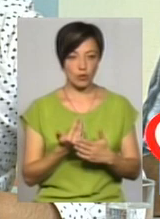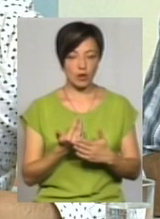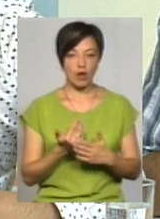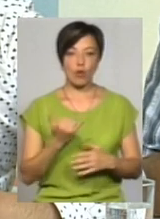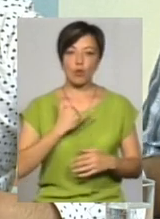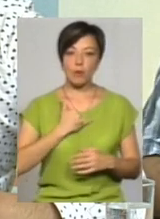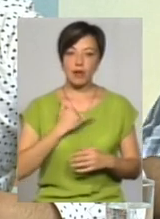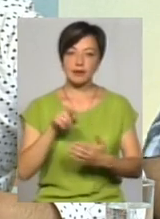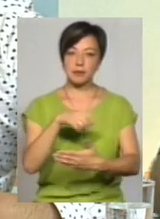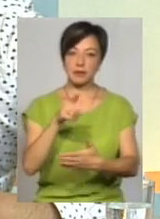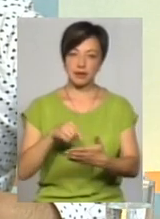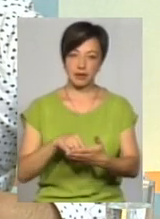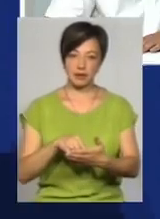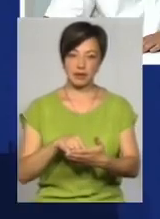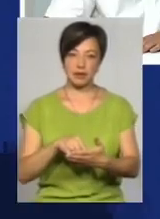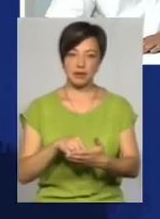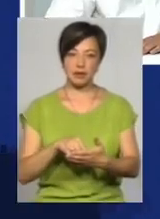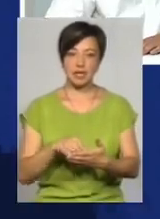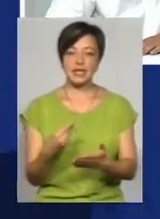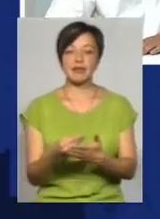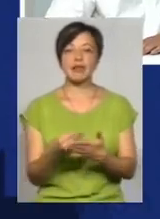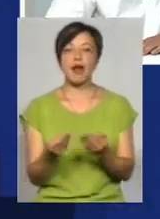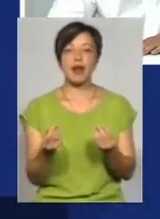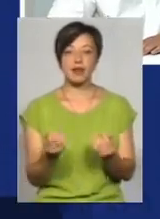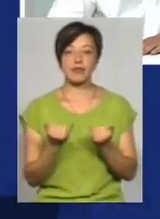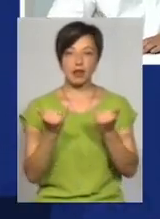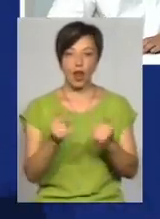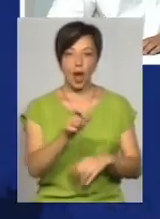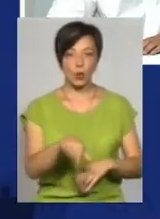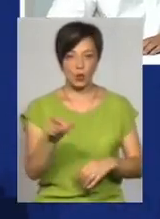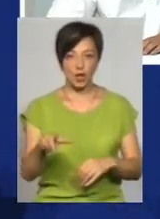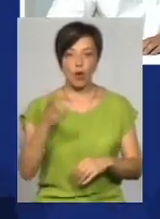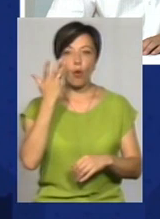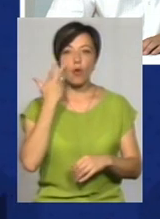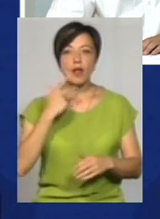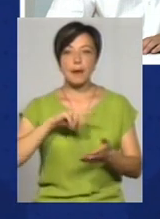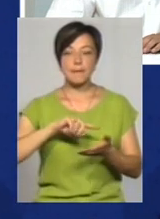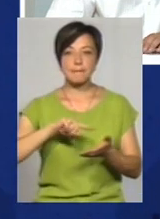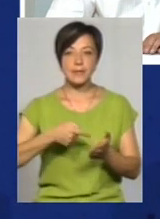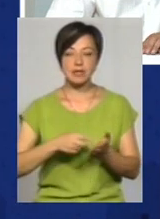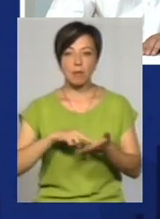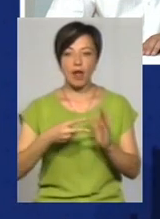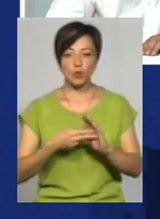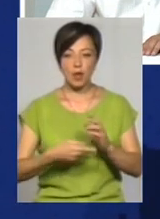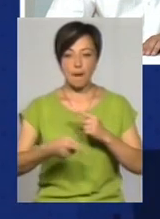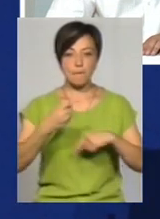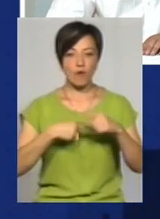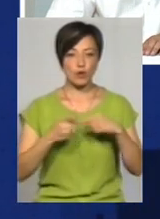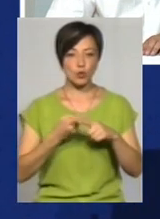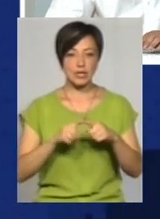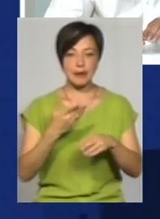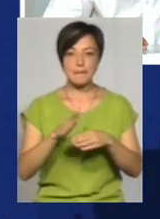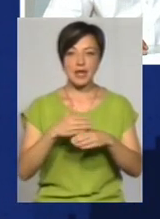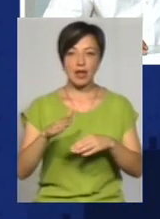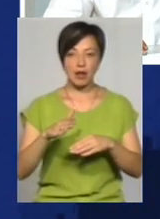У мене таке запитання. Ціна тарифу для людей. Коли місто планує повернути той пільговий кредит